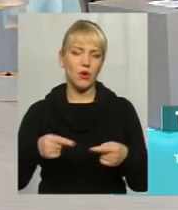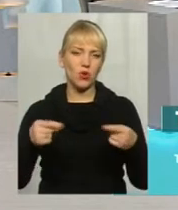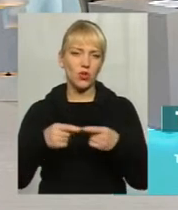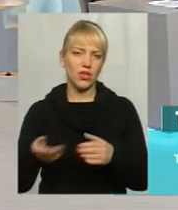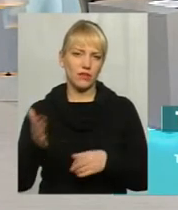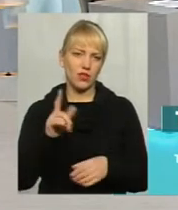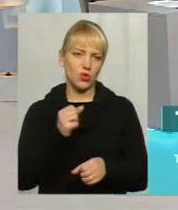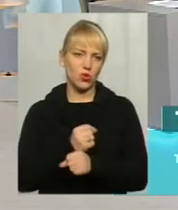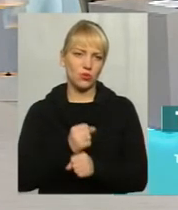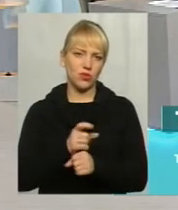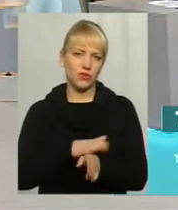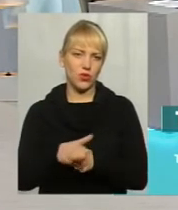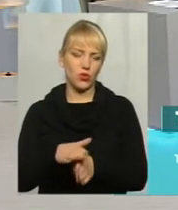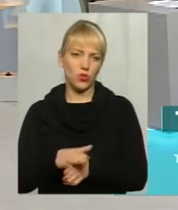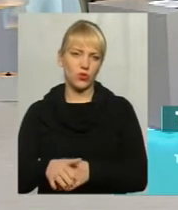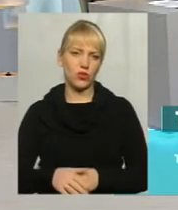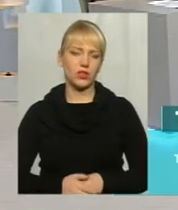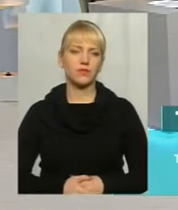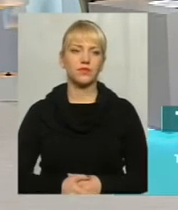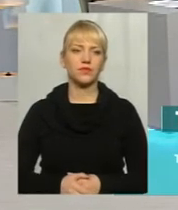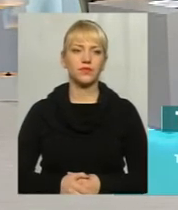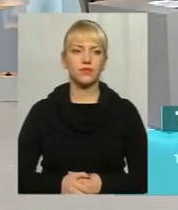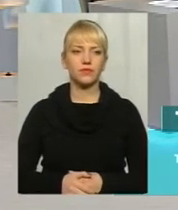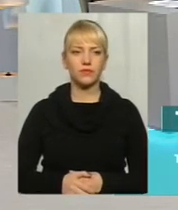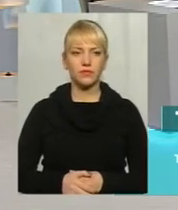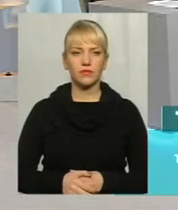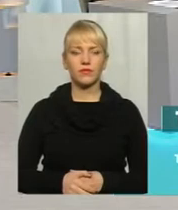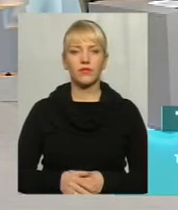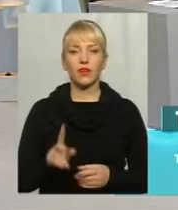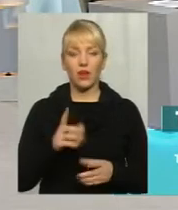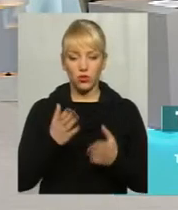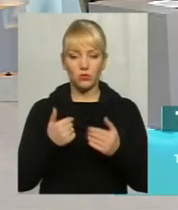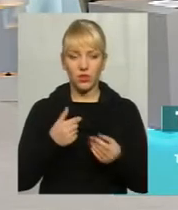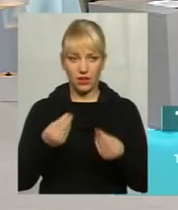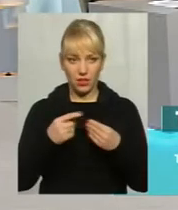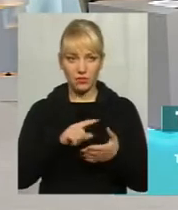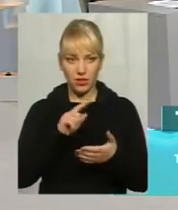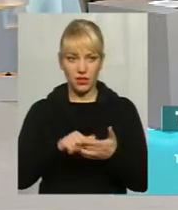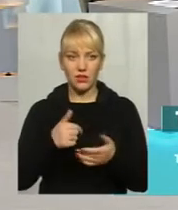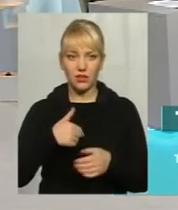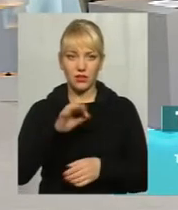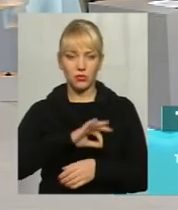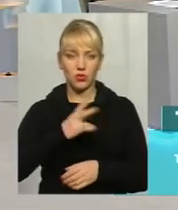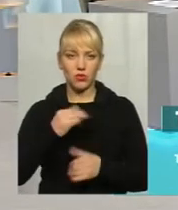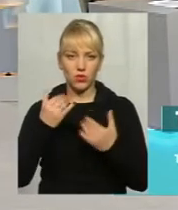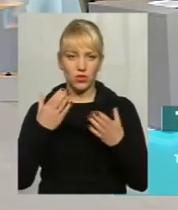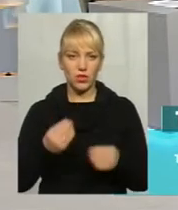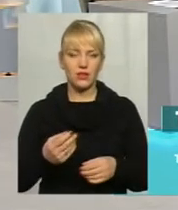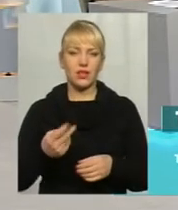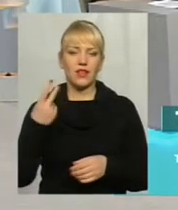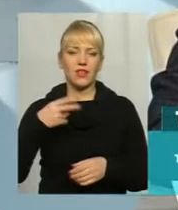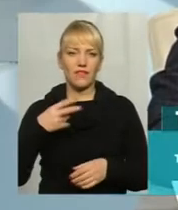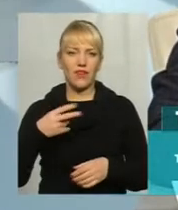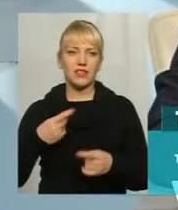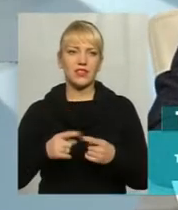робити, і як будете себе? Дякую. Раз доби, де було питання, я вибачаюсь, я хочу вам сказати, що я сплатую на сьогоднішні 20 транспортних засобів, які